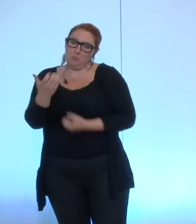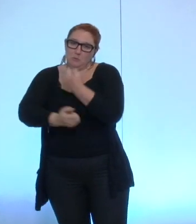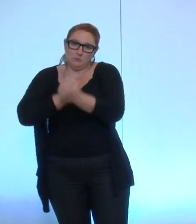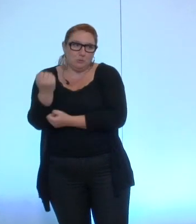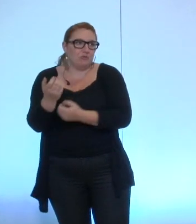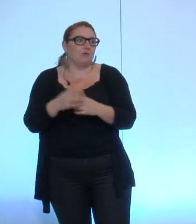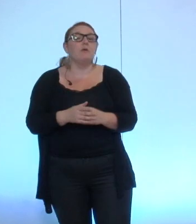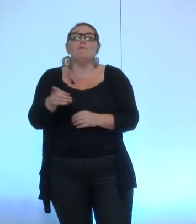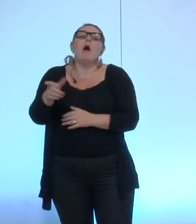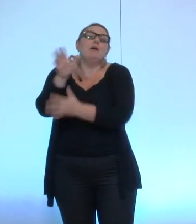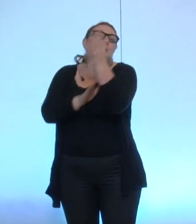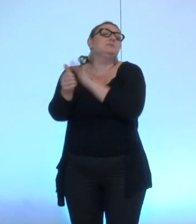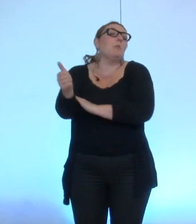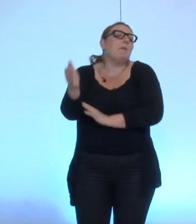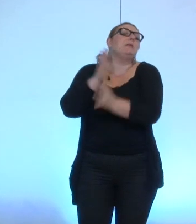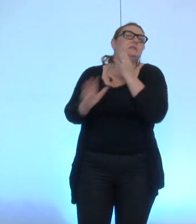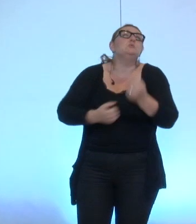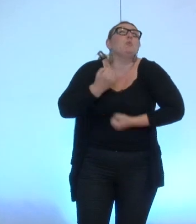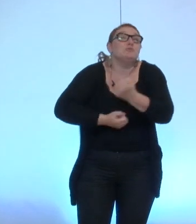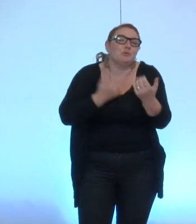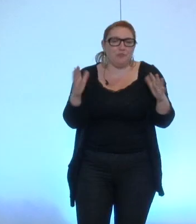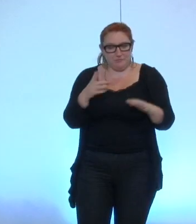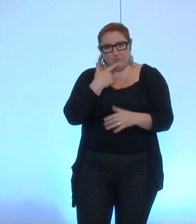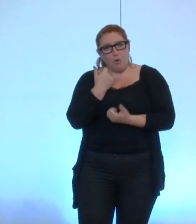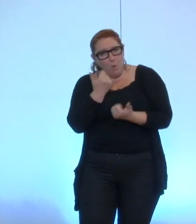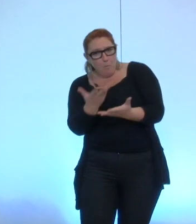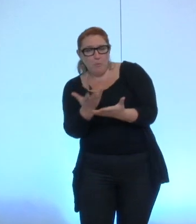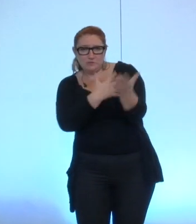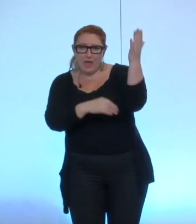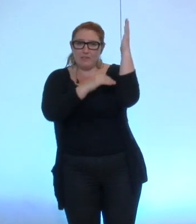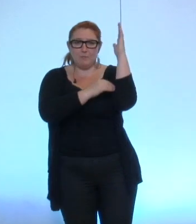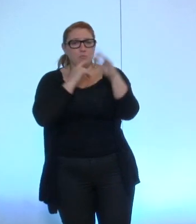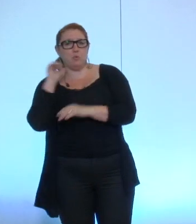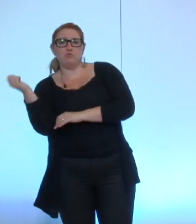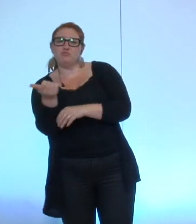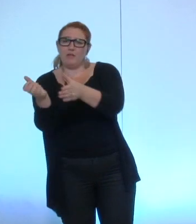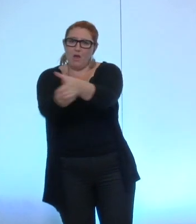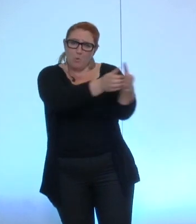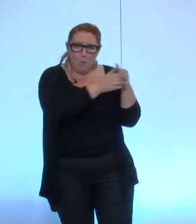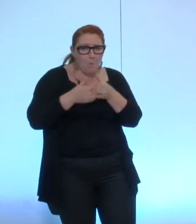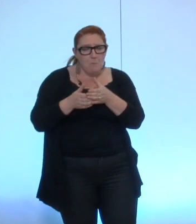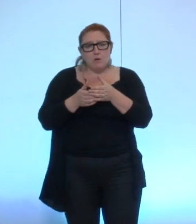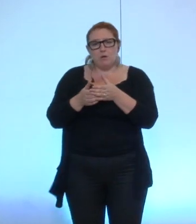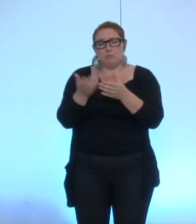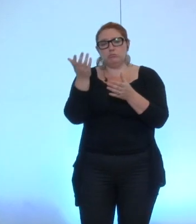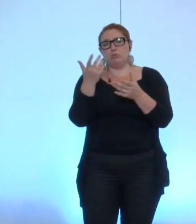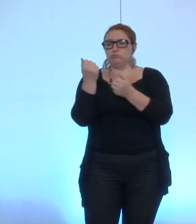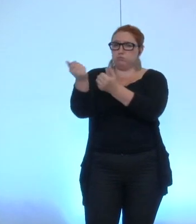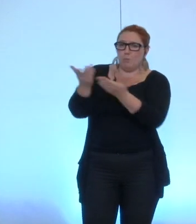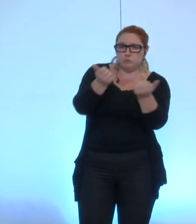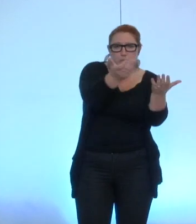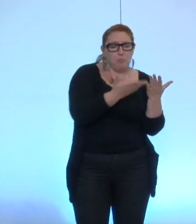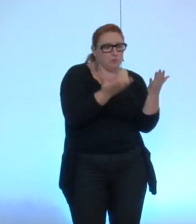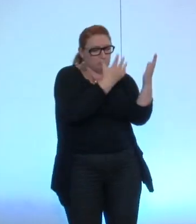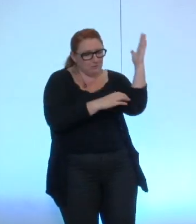c'est ce qu'elle dit, un amendement qui permettra à chaque groupe du Conseil de présenter et porter une délibération au vote de l'Assemblée.